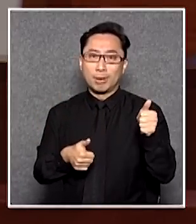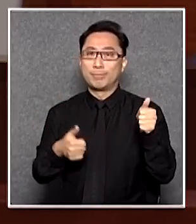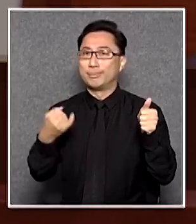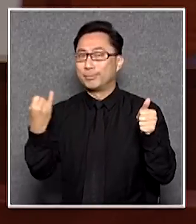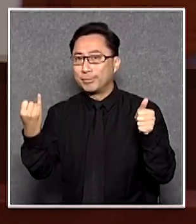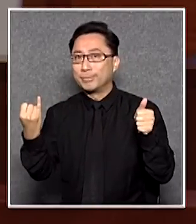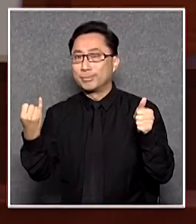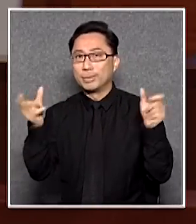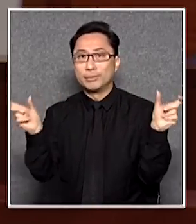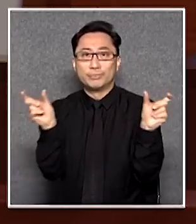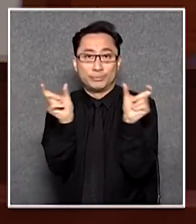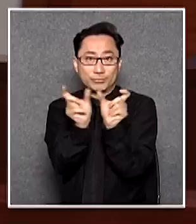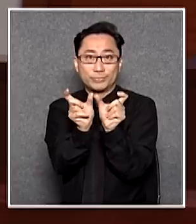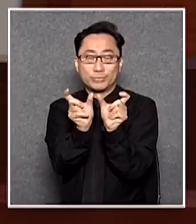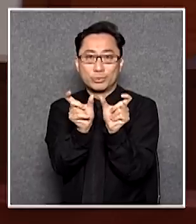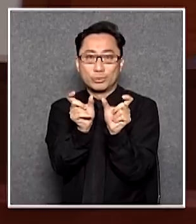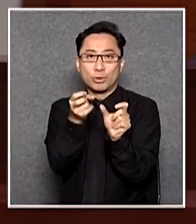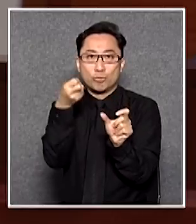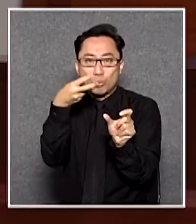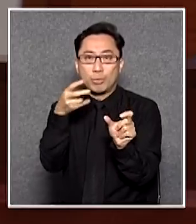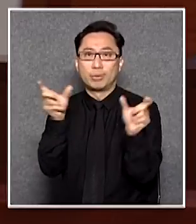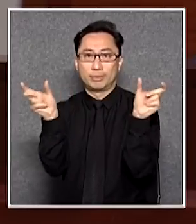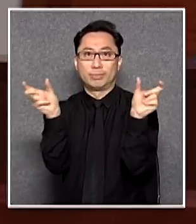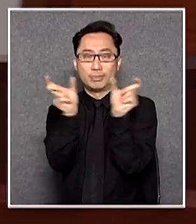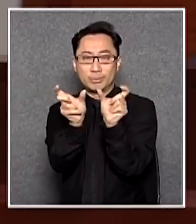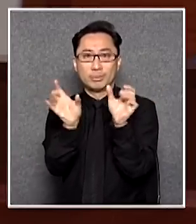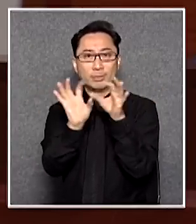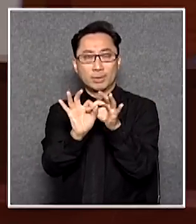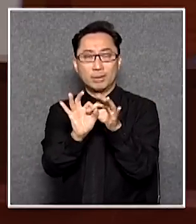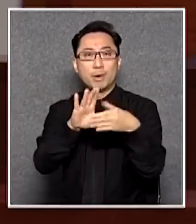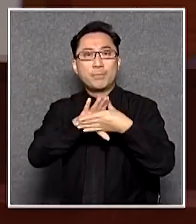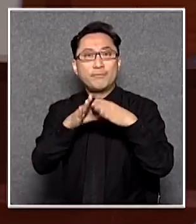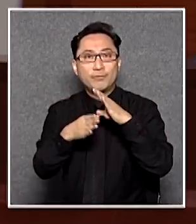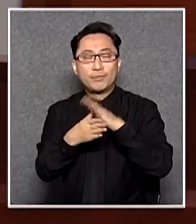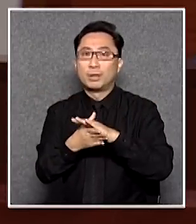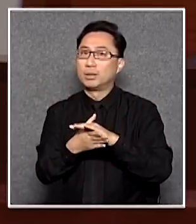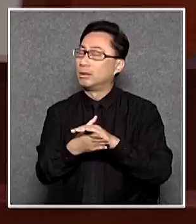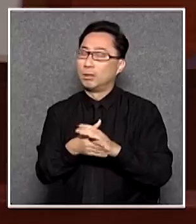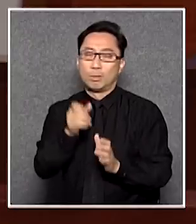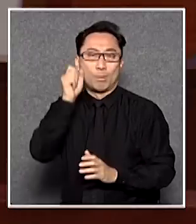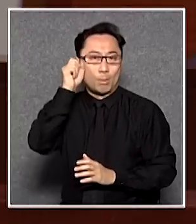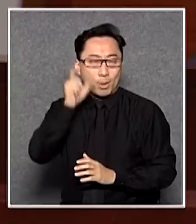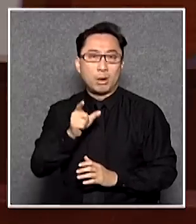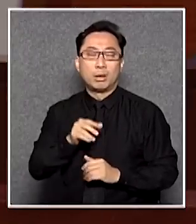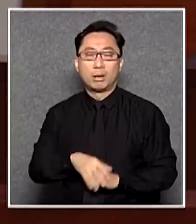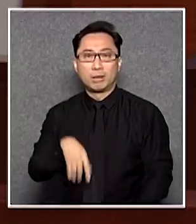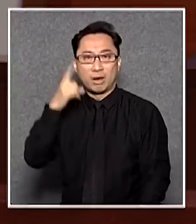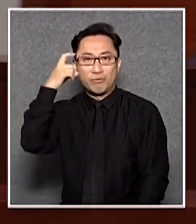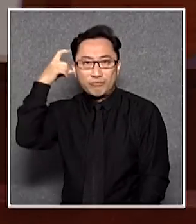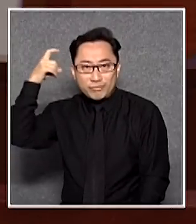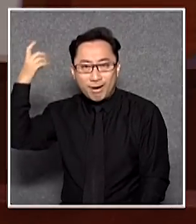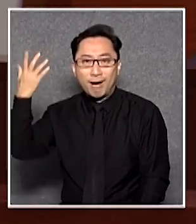擺在一堆用個及字來呈現連接的關係在文法上是非常之奇怪的令人摸不著頭腦